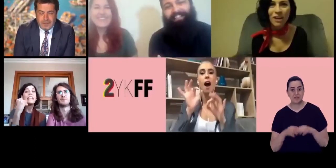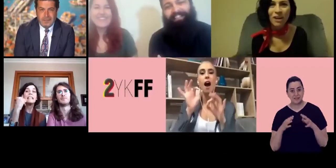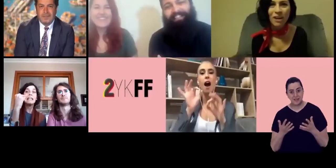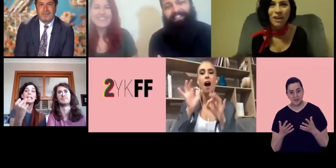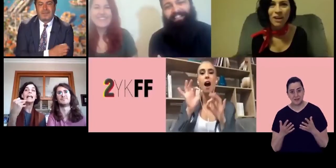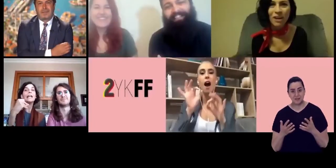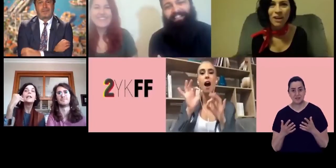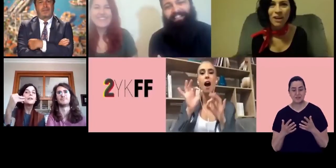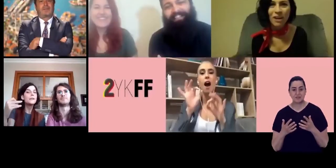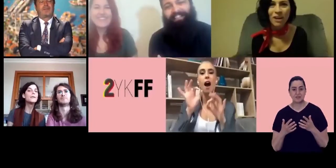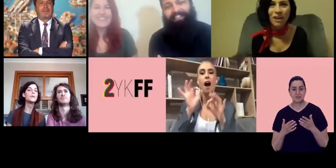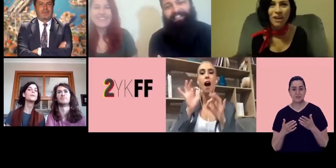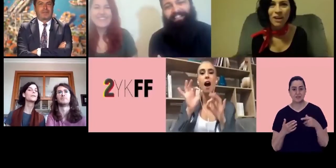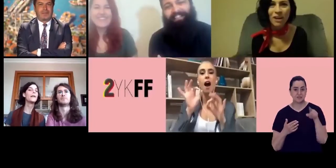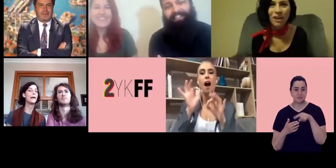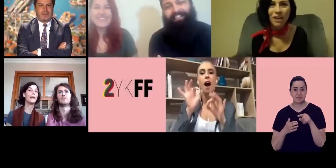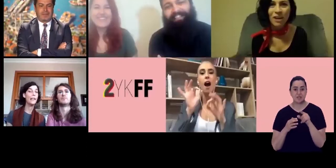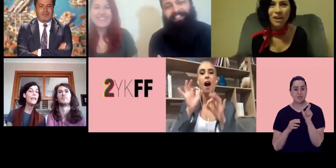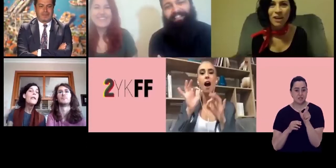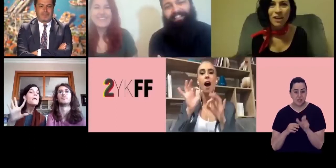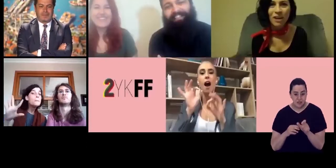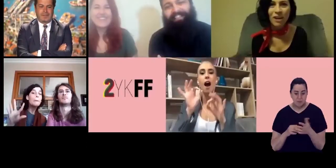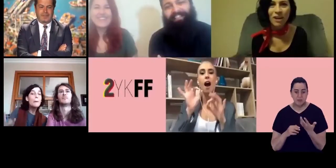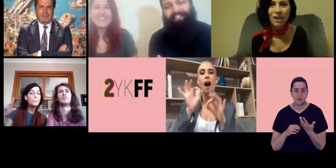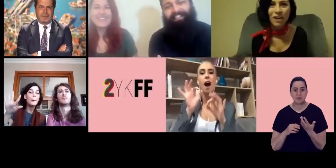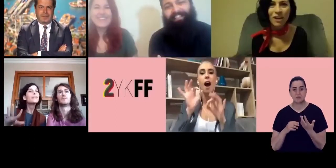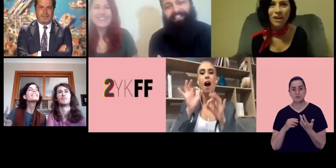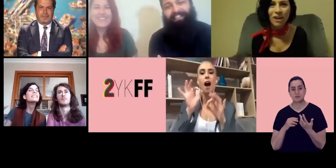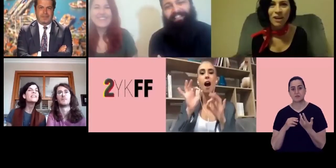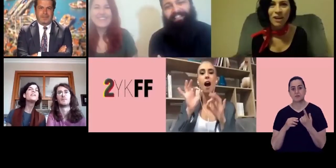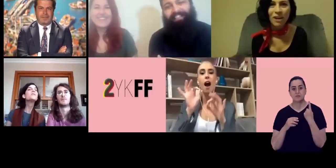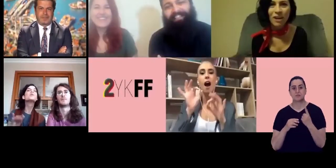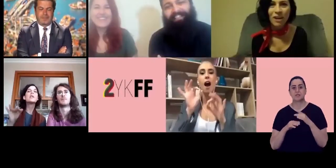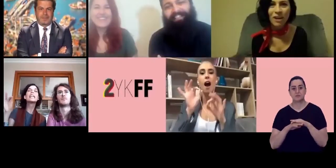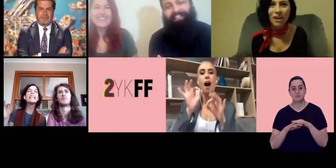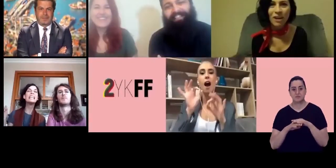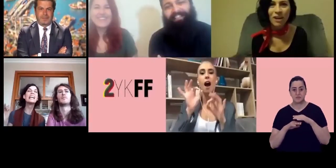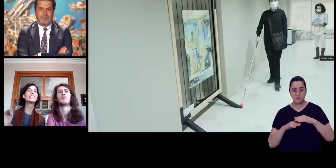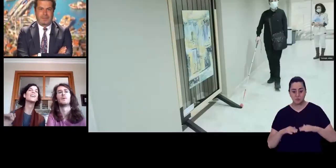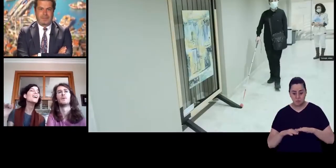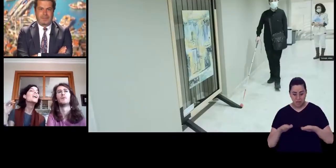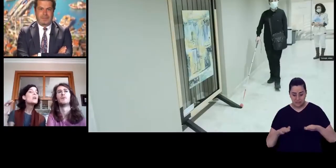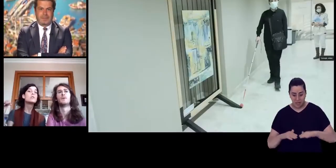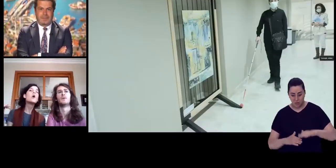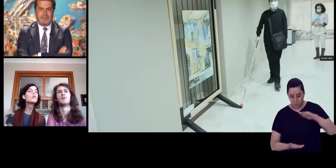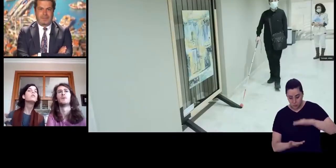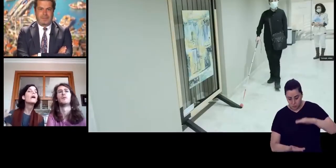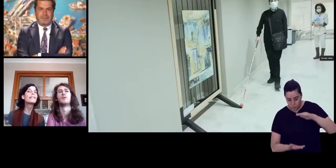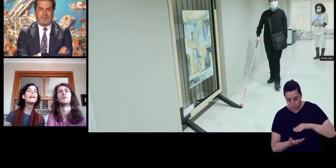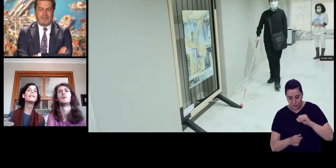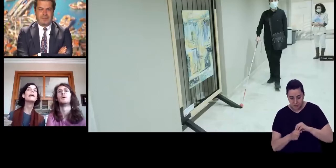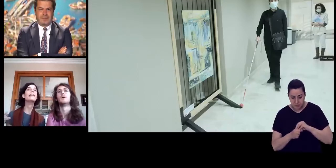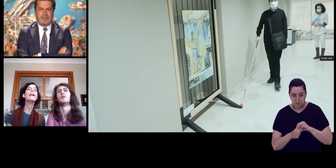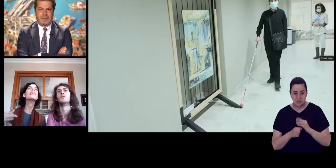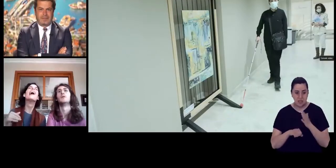dillerindeki sözcüklerden Bir muhasanlığın yüksekliğine kadar çok